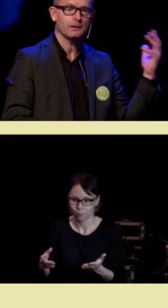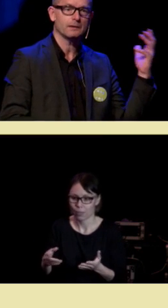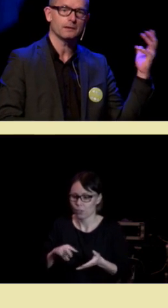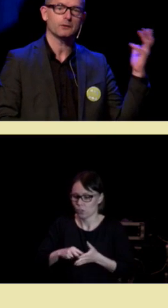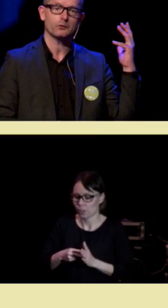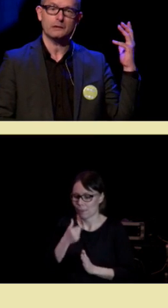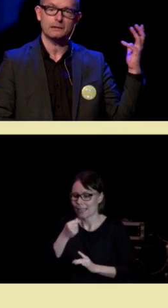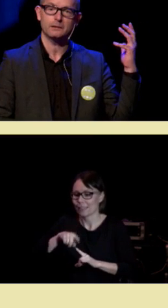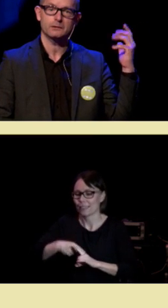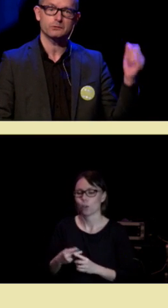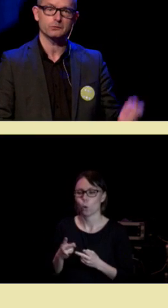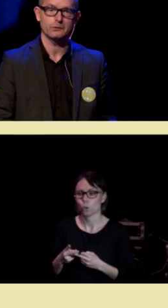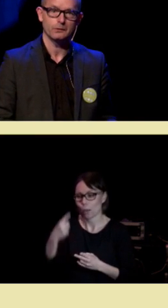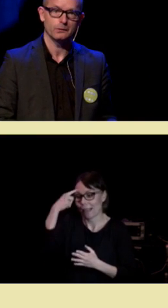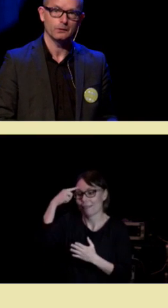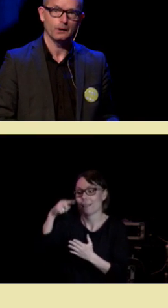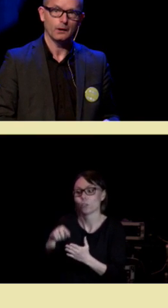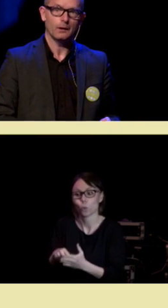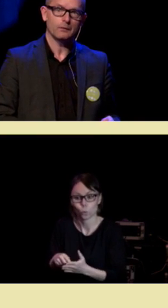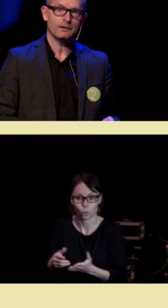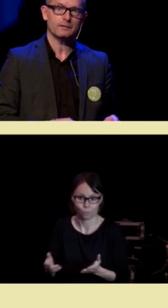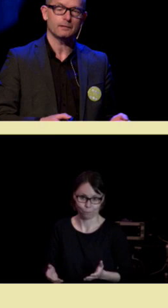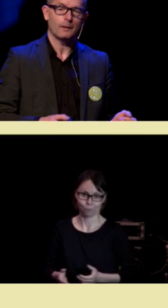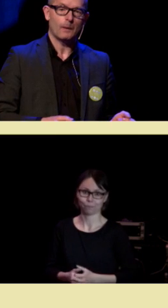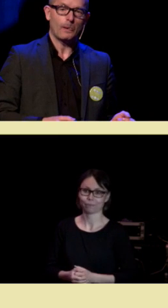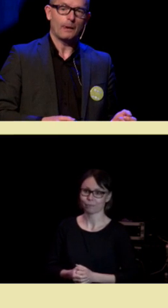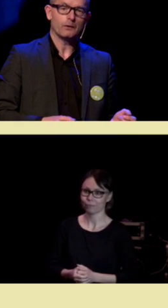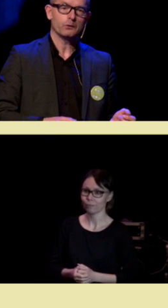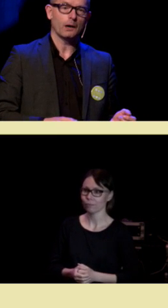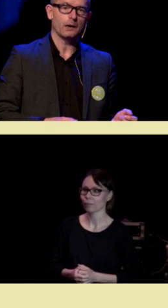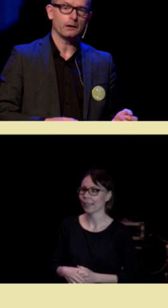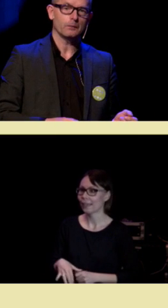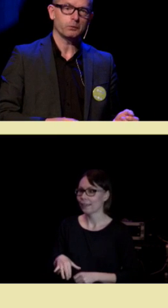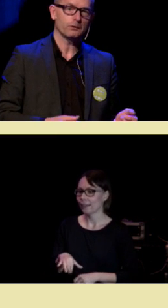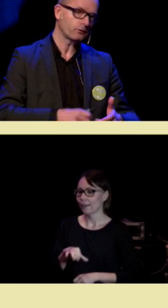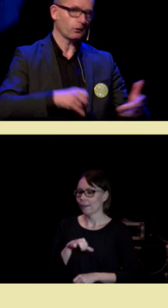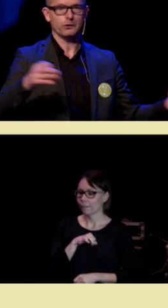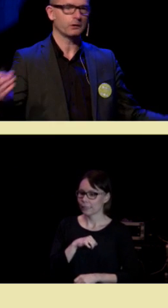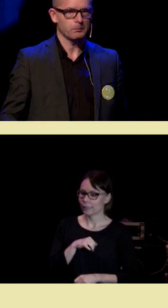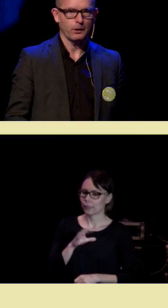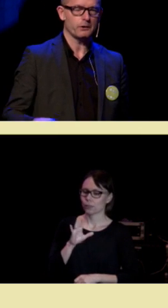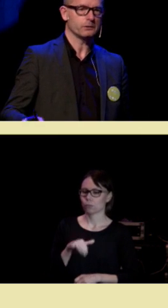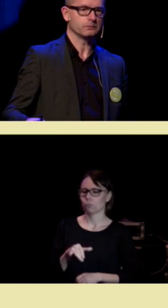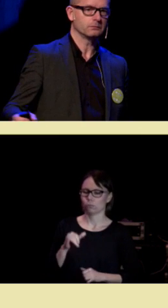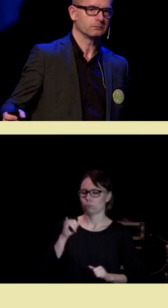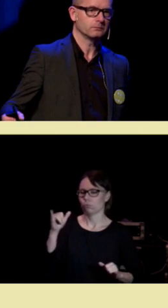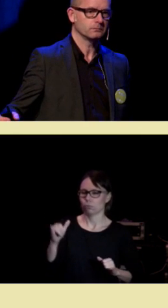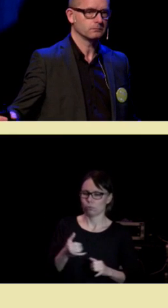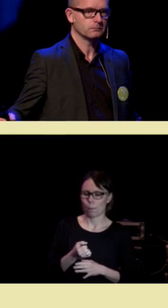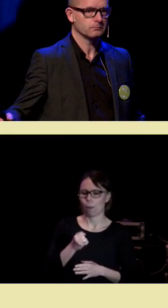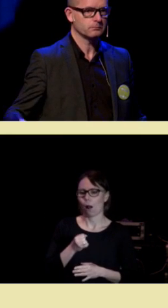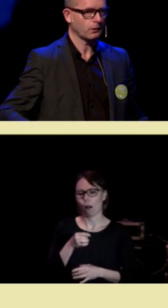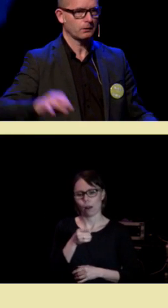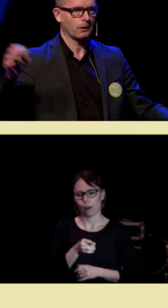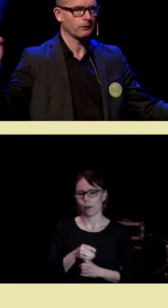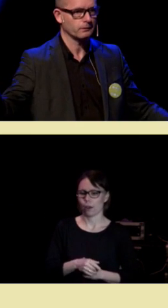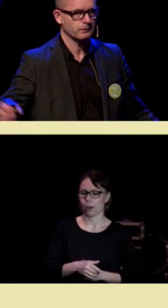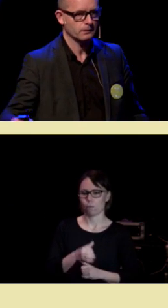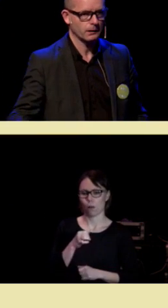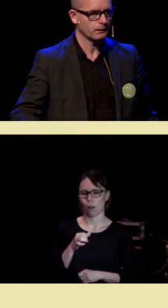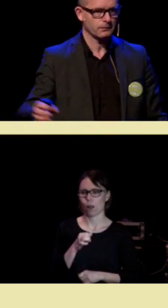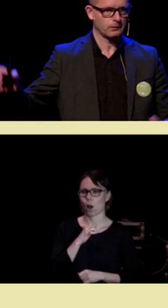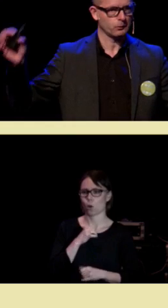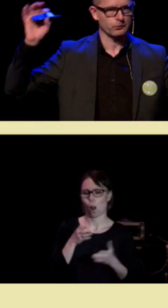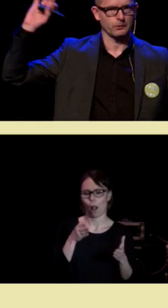systemet gjenkjenner også intensjon. Hvis du er på en støyete bar på Karl Johan,